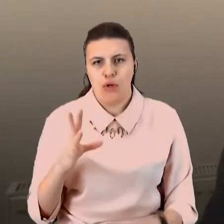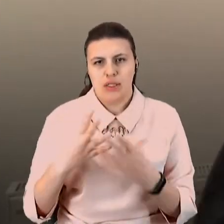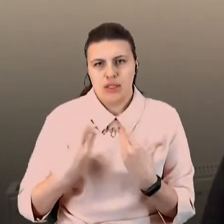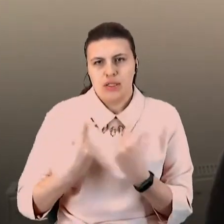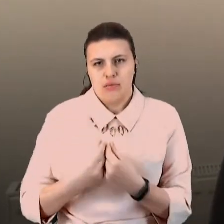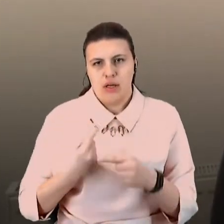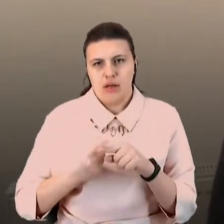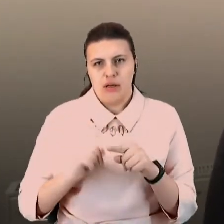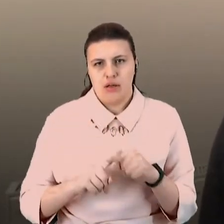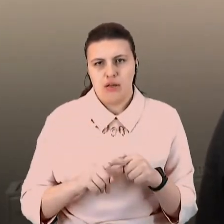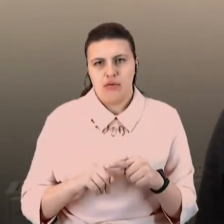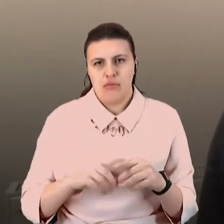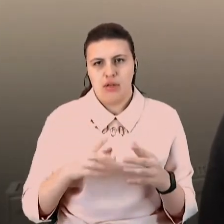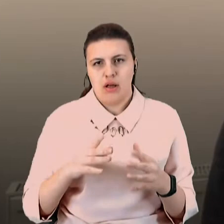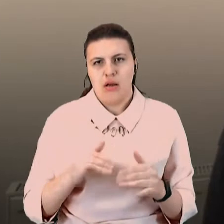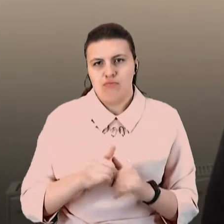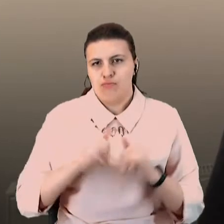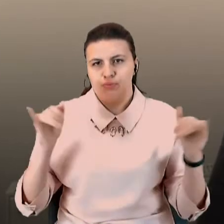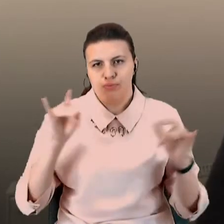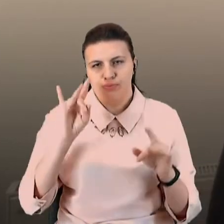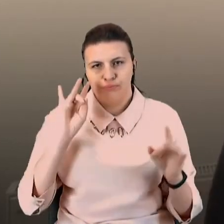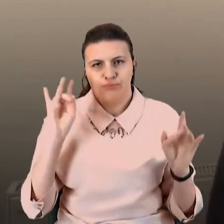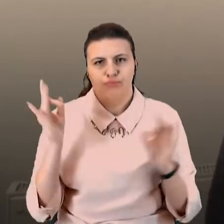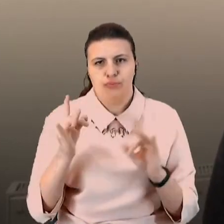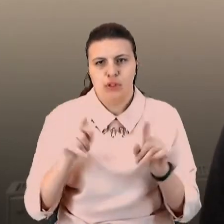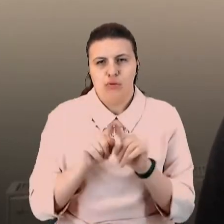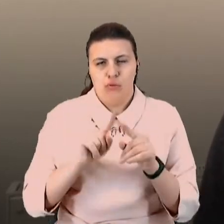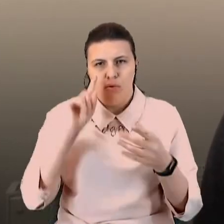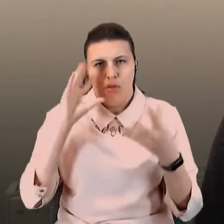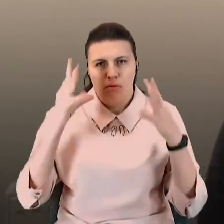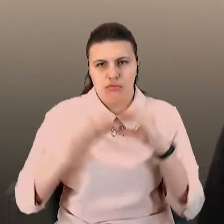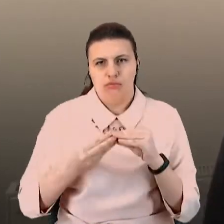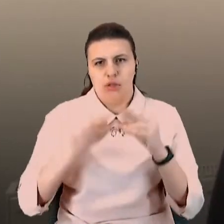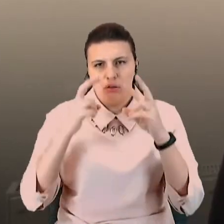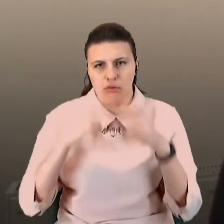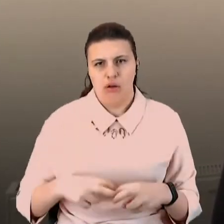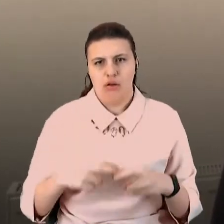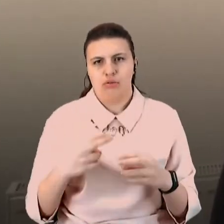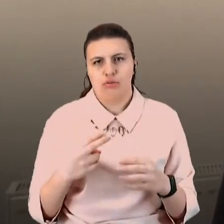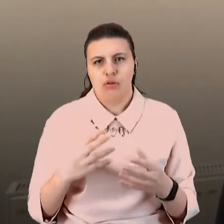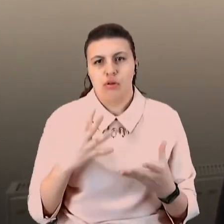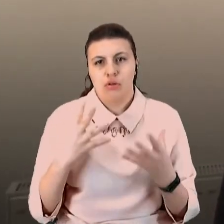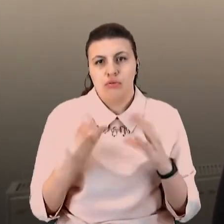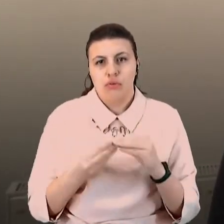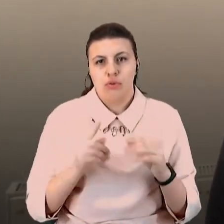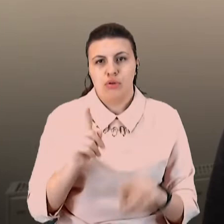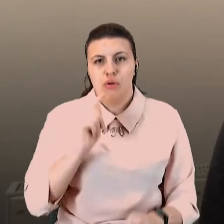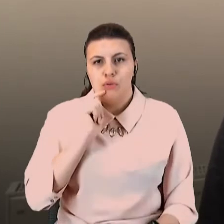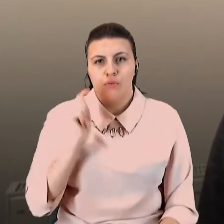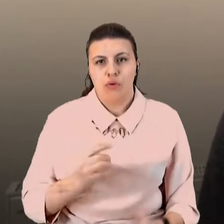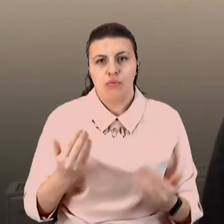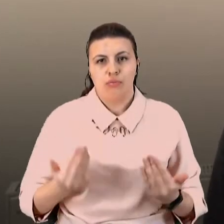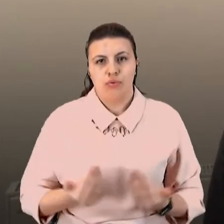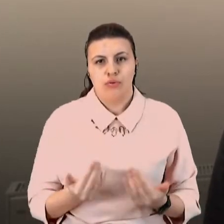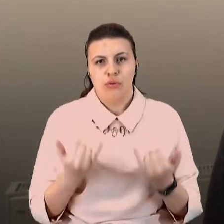широкомасштабному исследованию, оціночному і аналізу данних, вони приходять к виводу, що в Україні проживає на данний момент більше